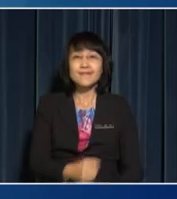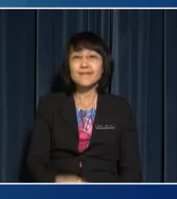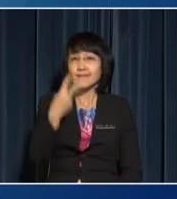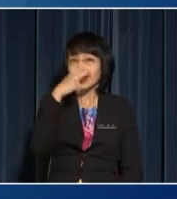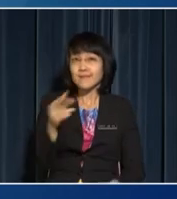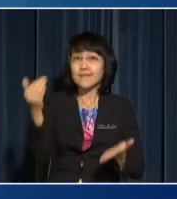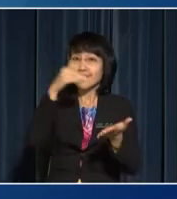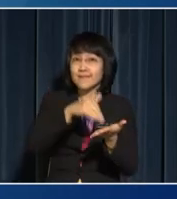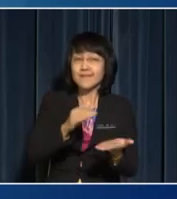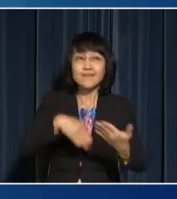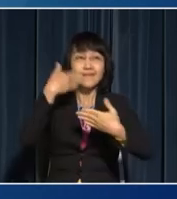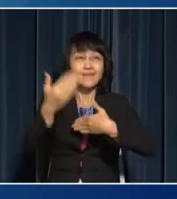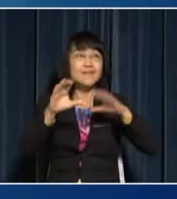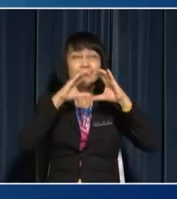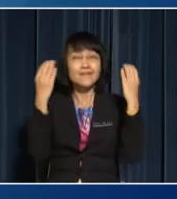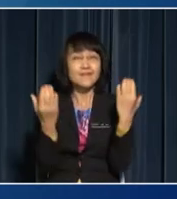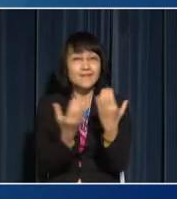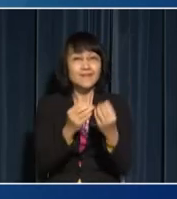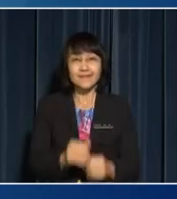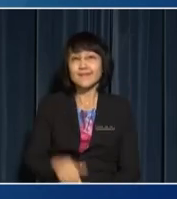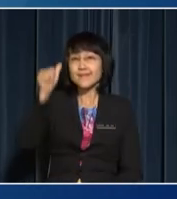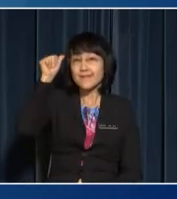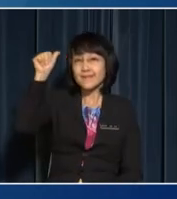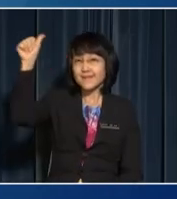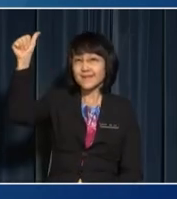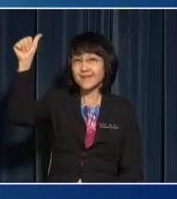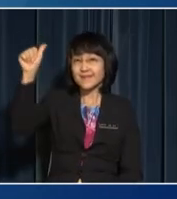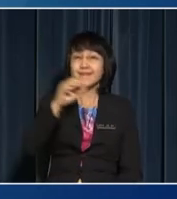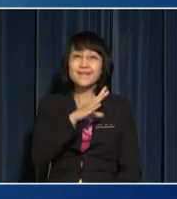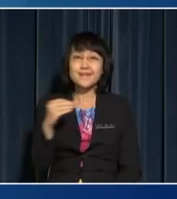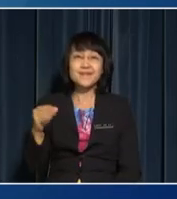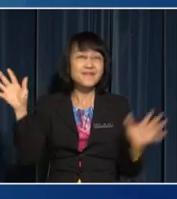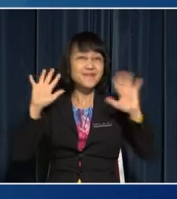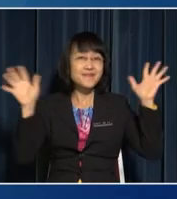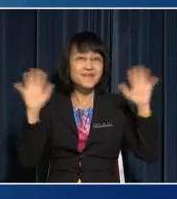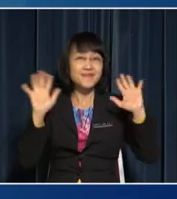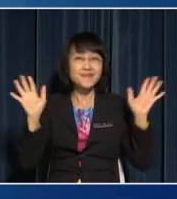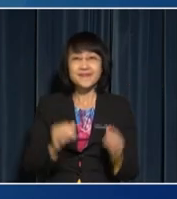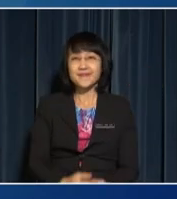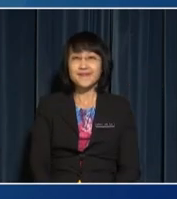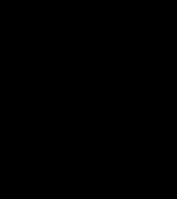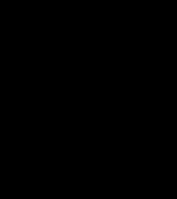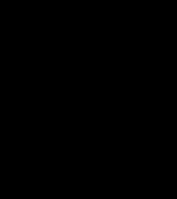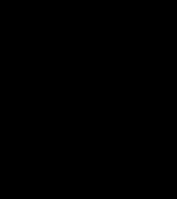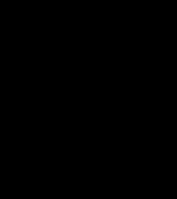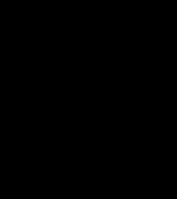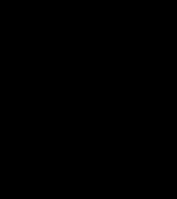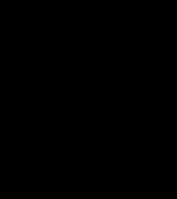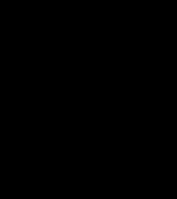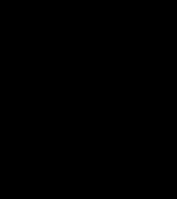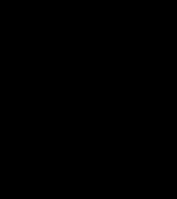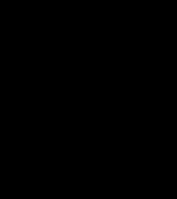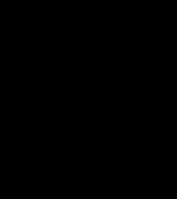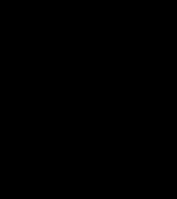See you again in the next class Assalamualaikum and bye Bye Thank Bye Bye Bye Bye Terima